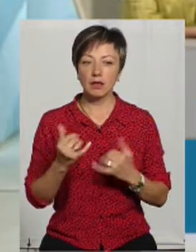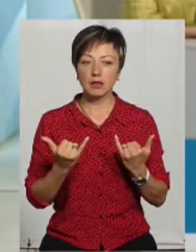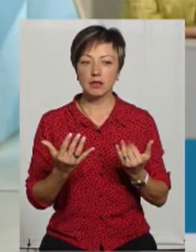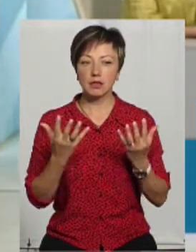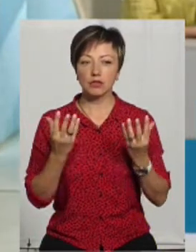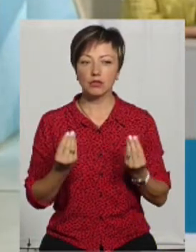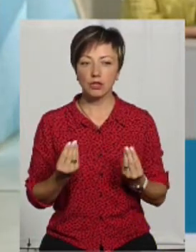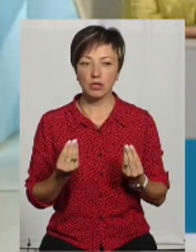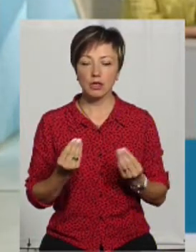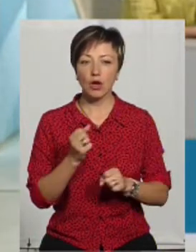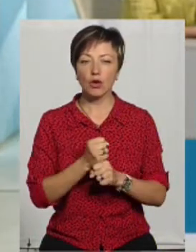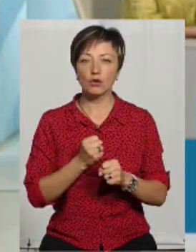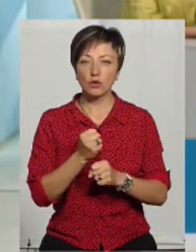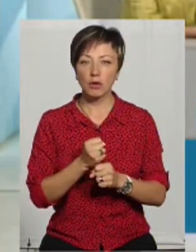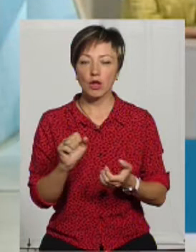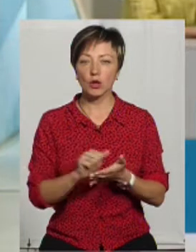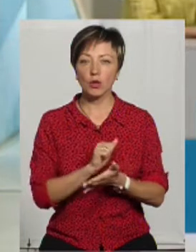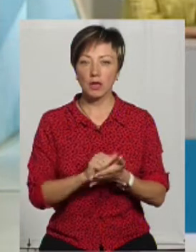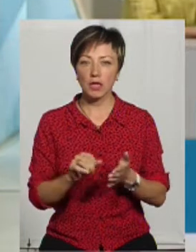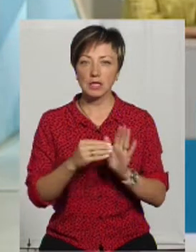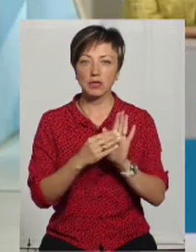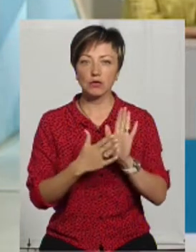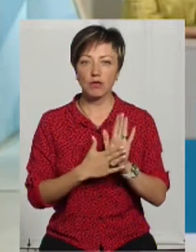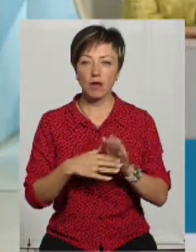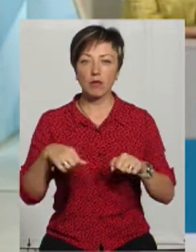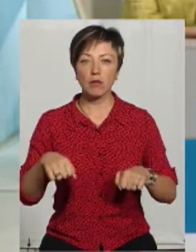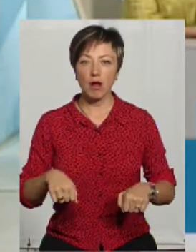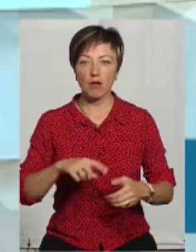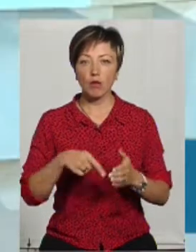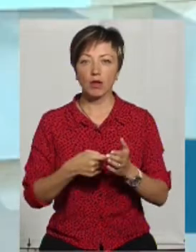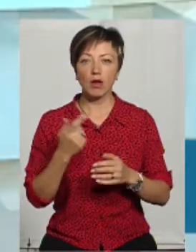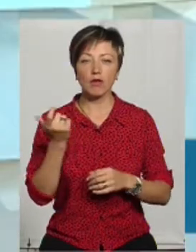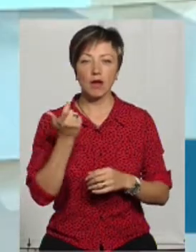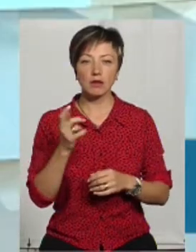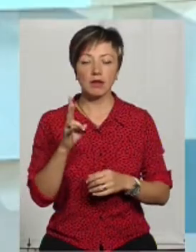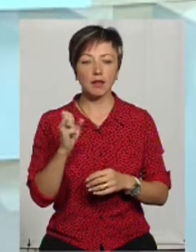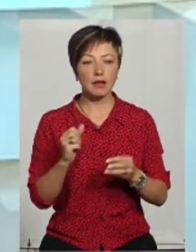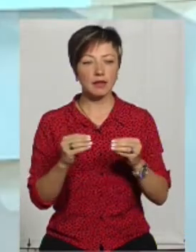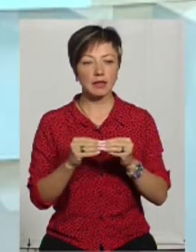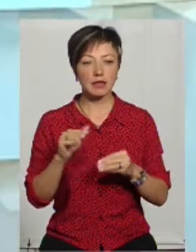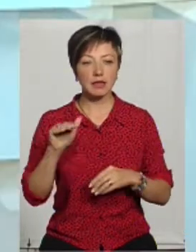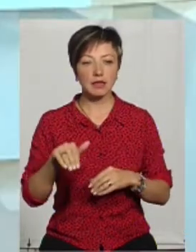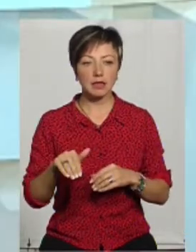розробили документацію та зареєстрували право комунальної власності на 10